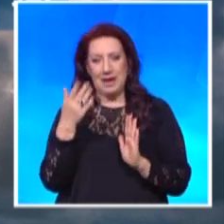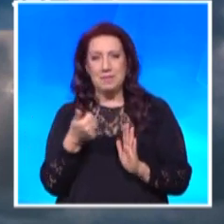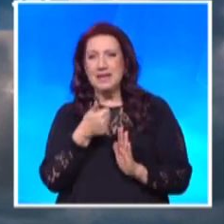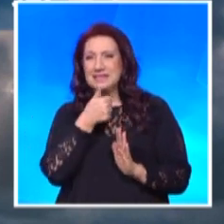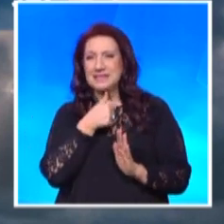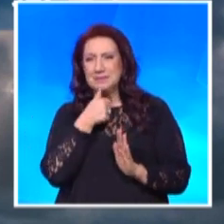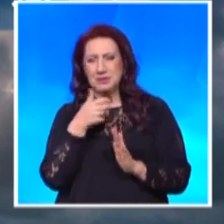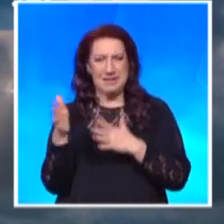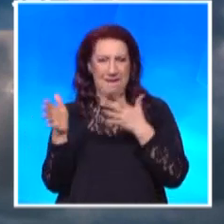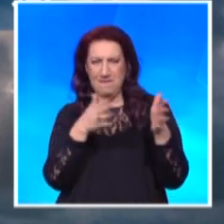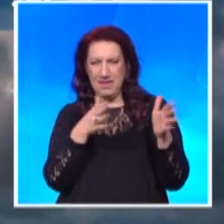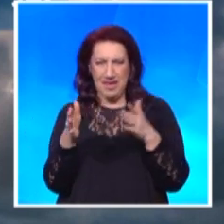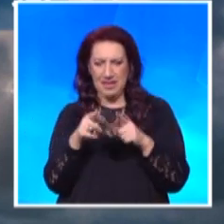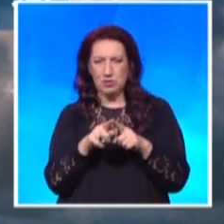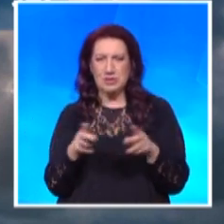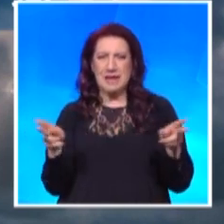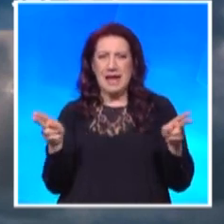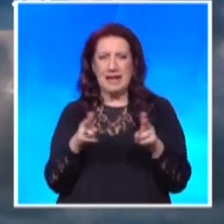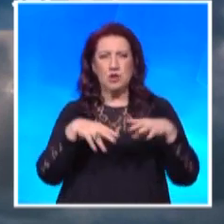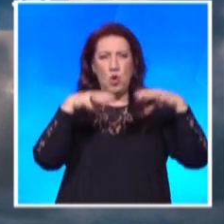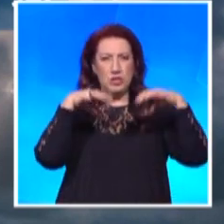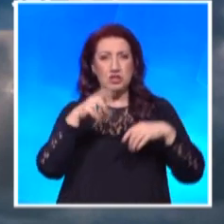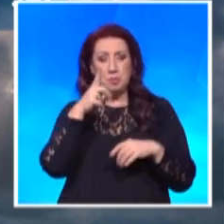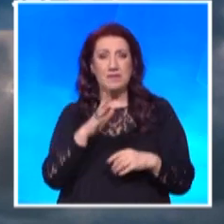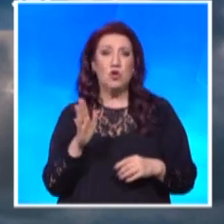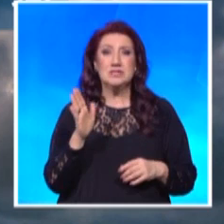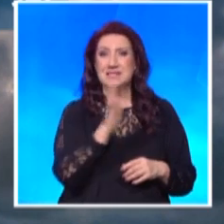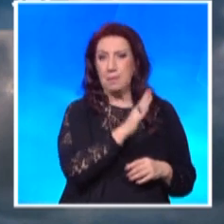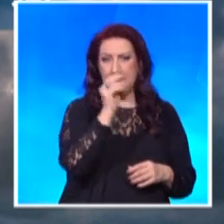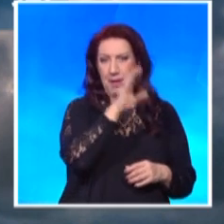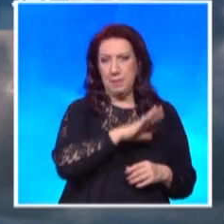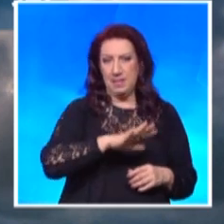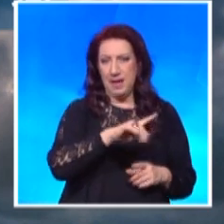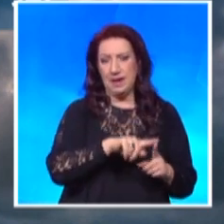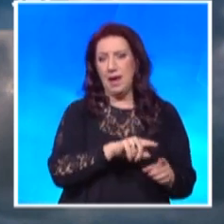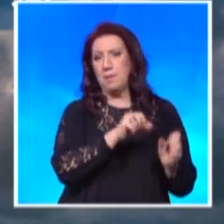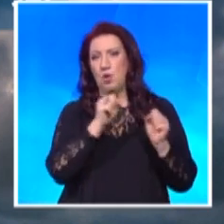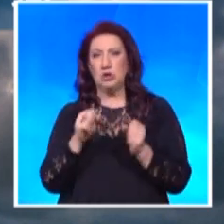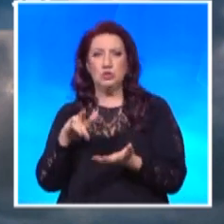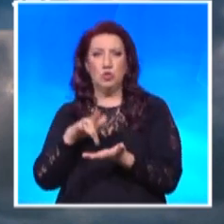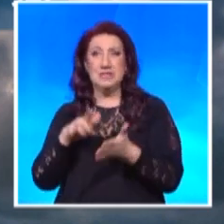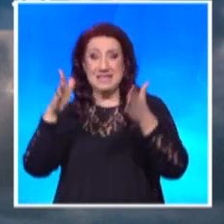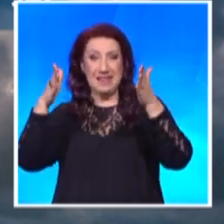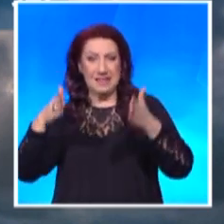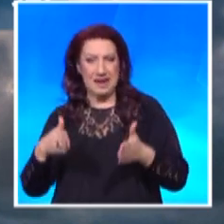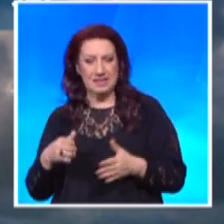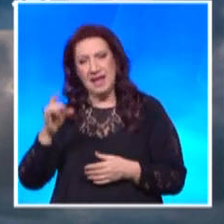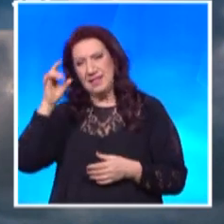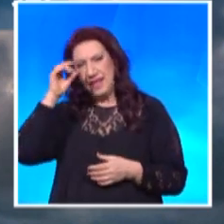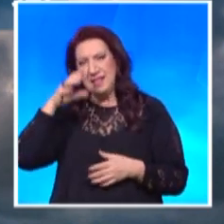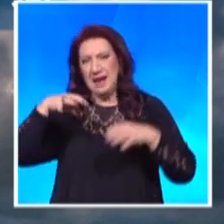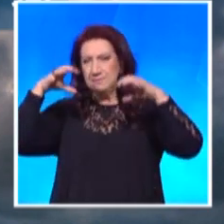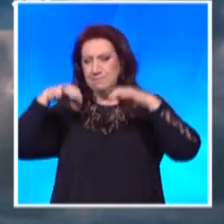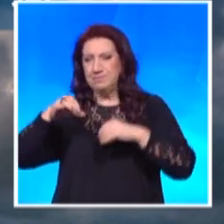краткотрайен дъжд. Първо над западна България, а по-късно и над централна. В неделя все още ще превалява над източните райони, а над